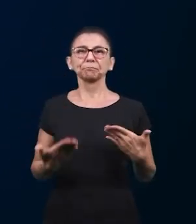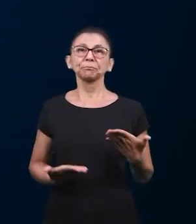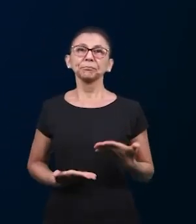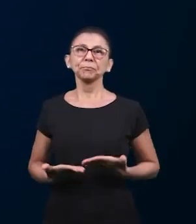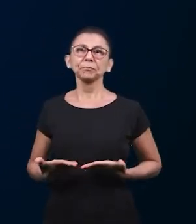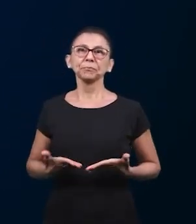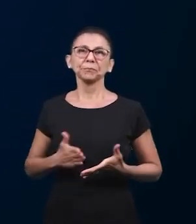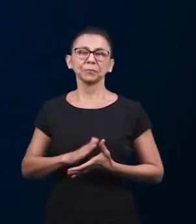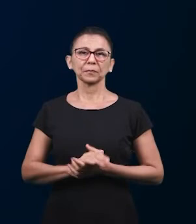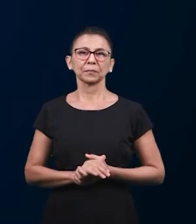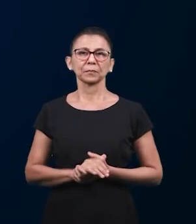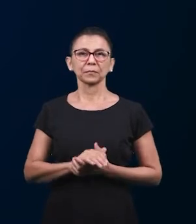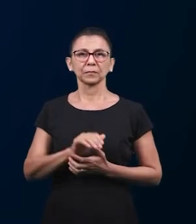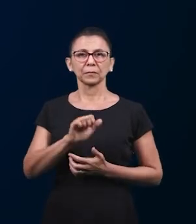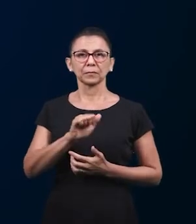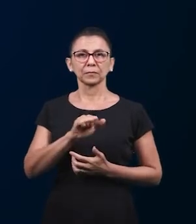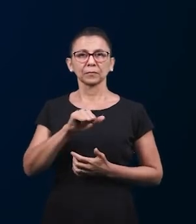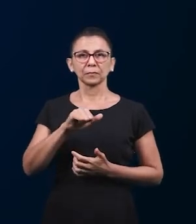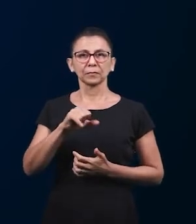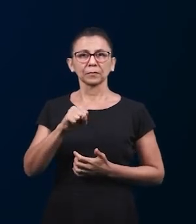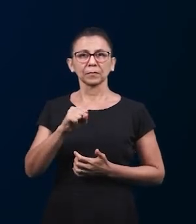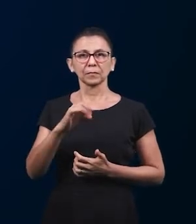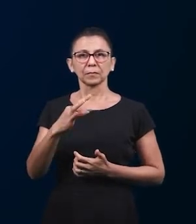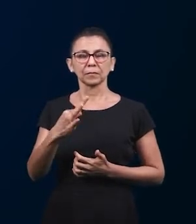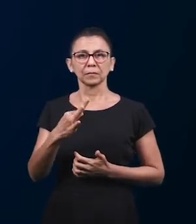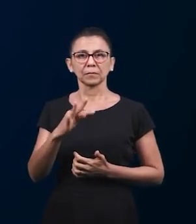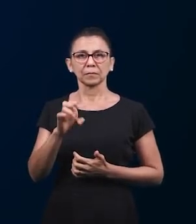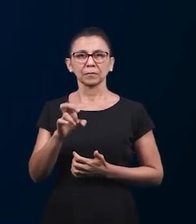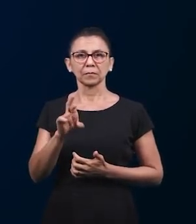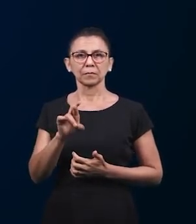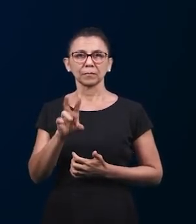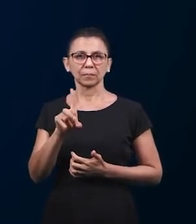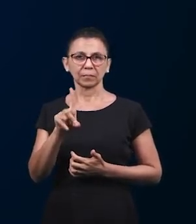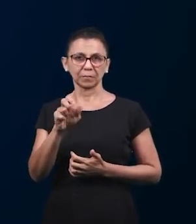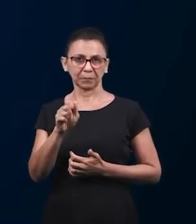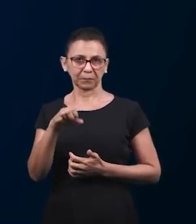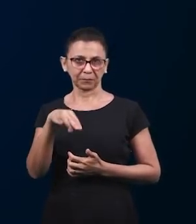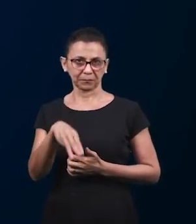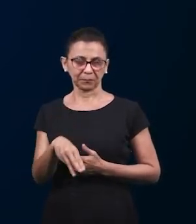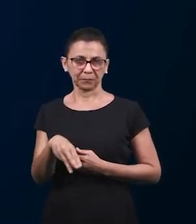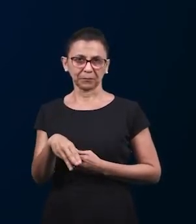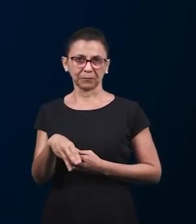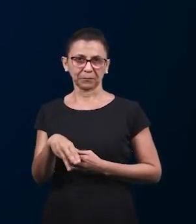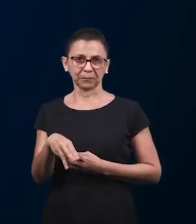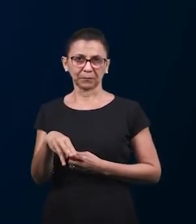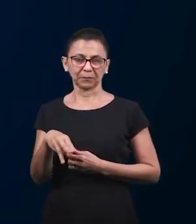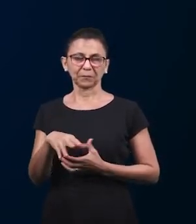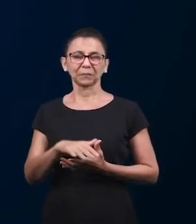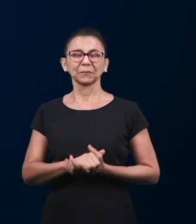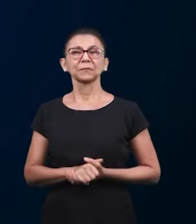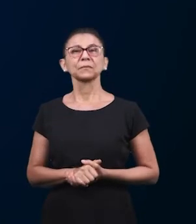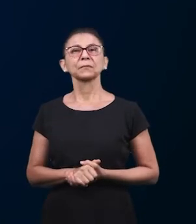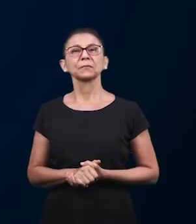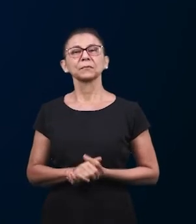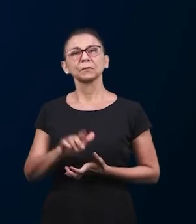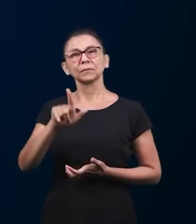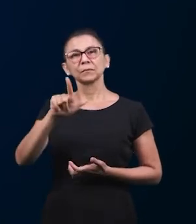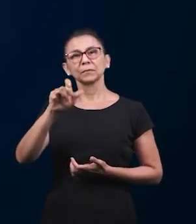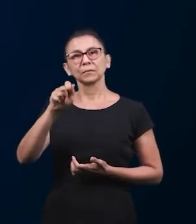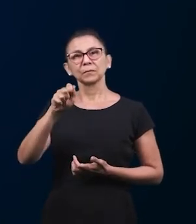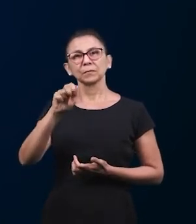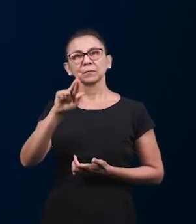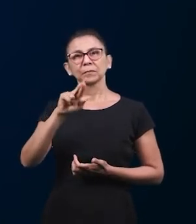сестра из церкви в Амстернаме в Голландии и сестра ее зовут